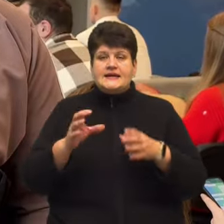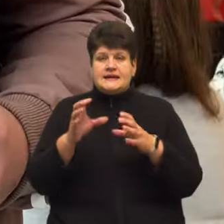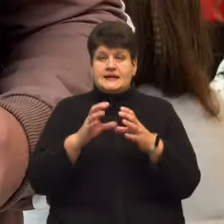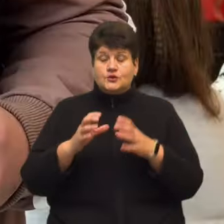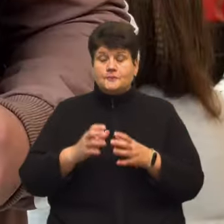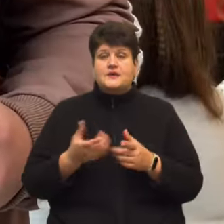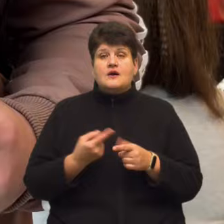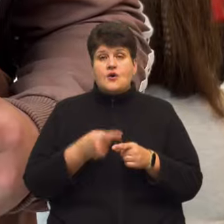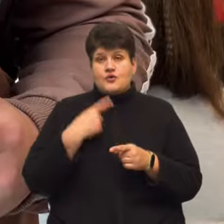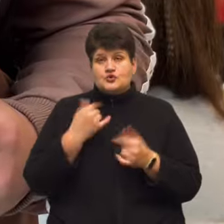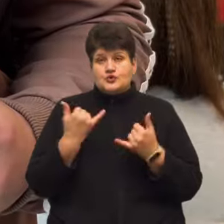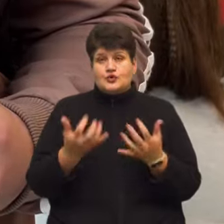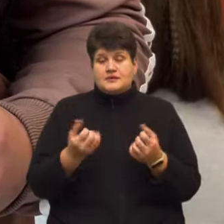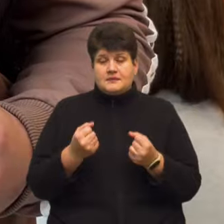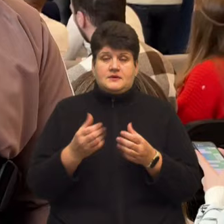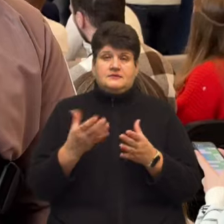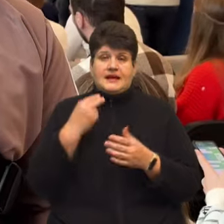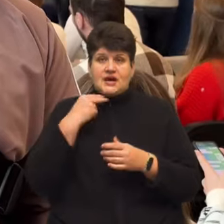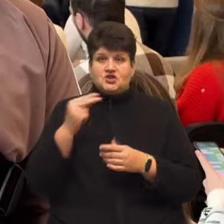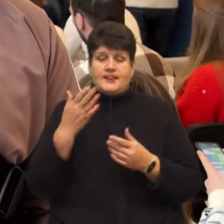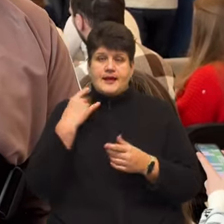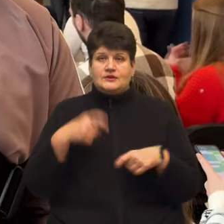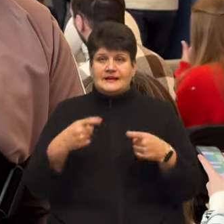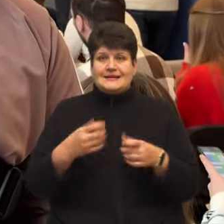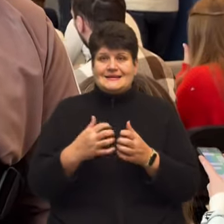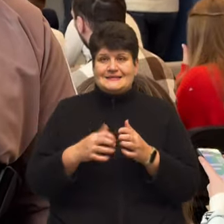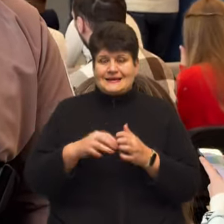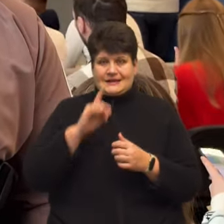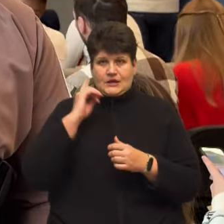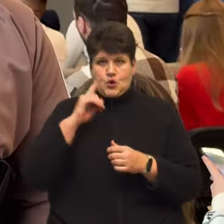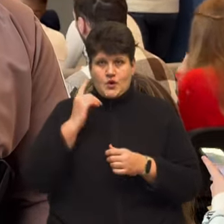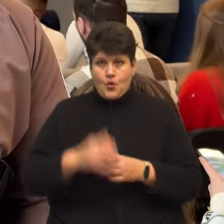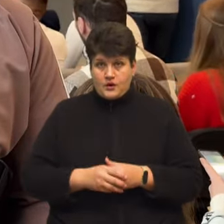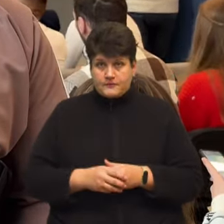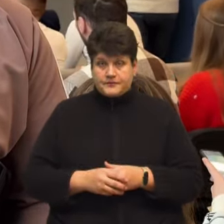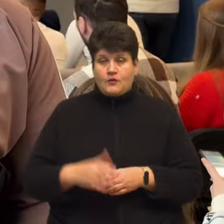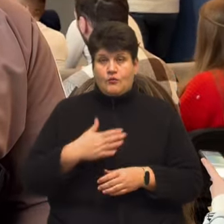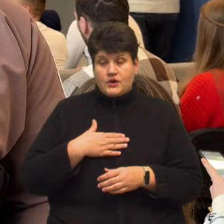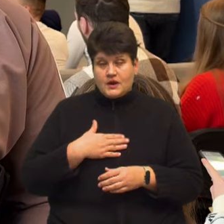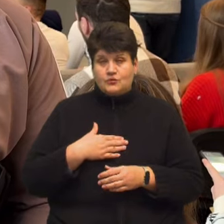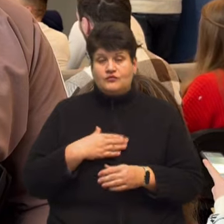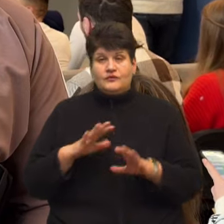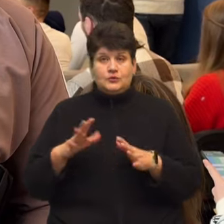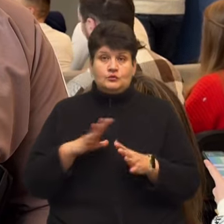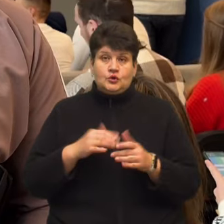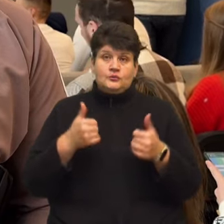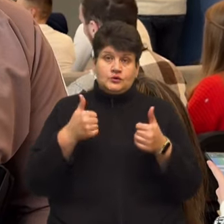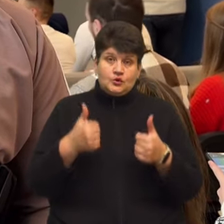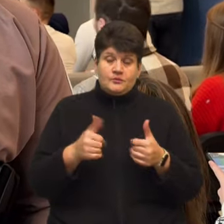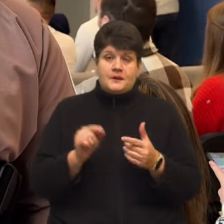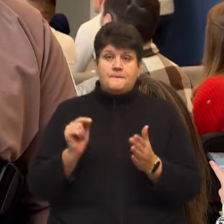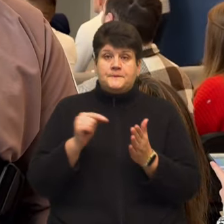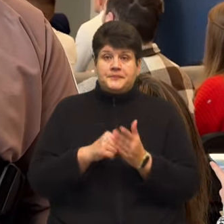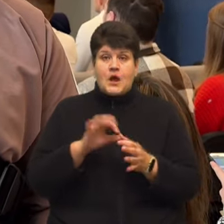«кращий легкоатлет Тернопільської області» серед юніорів. В малому напрямку було б, чесно, дуже добре відібратись хоча б на Олімпійські